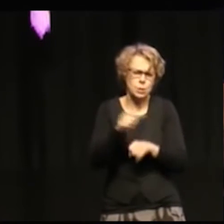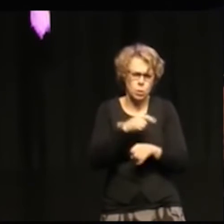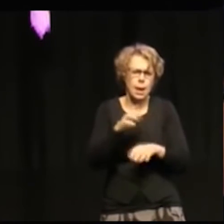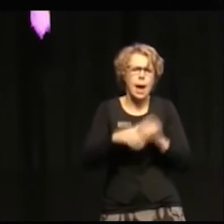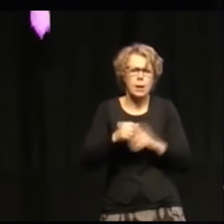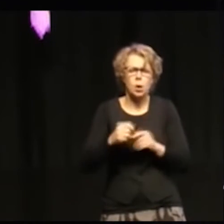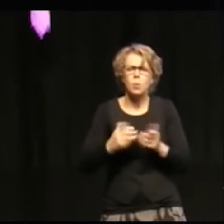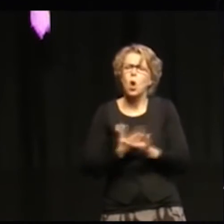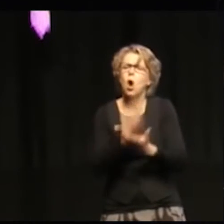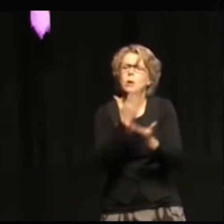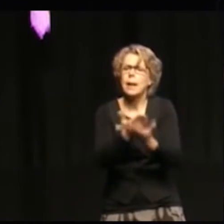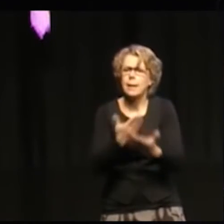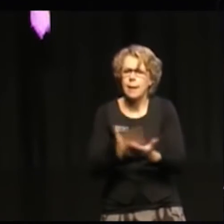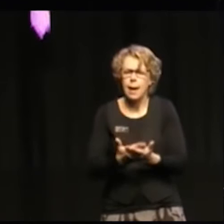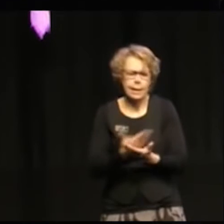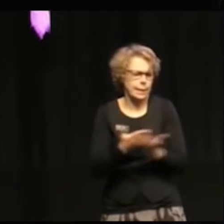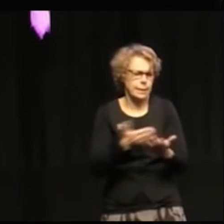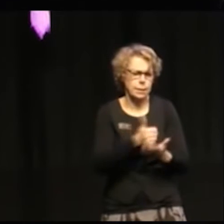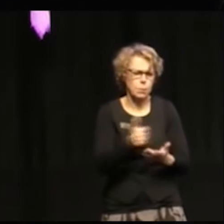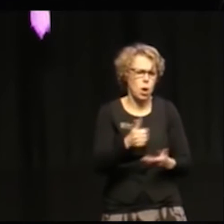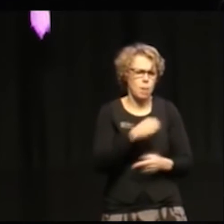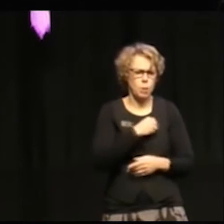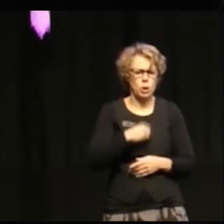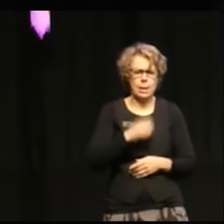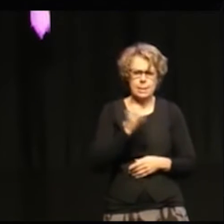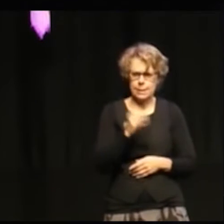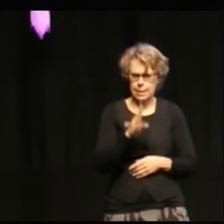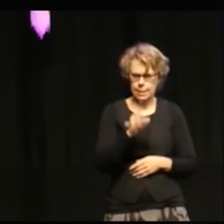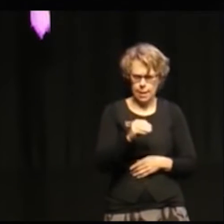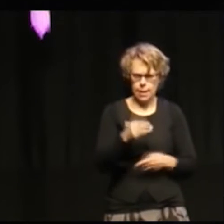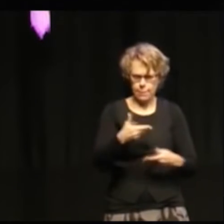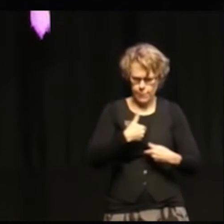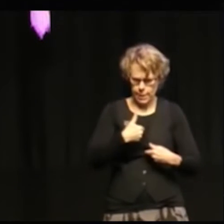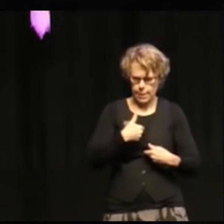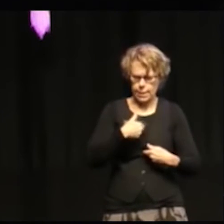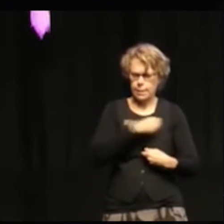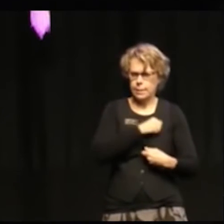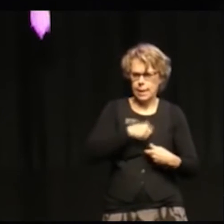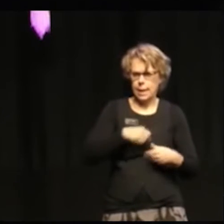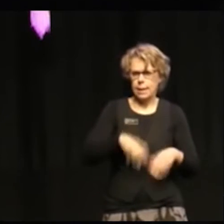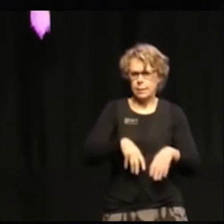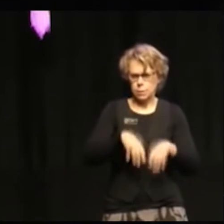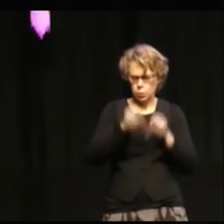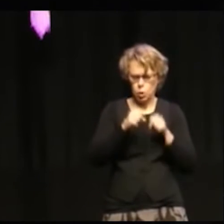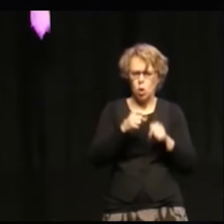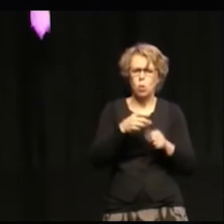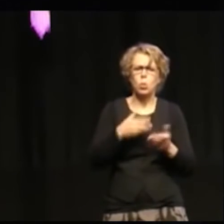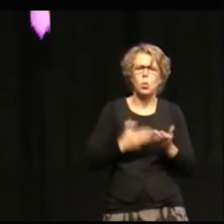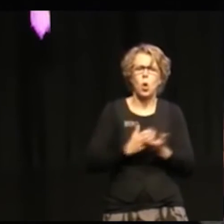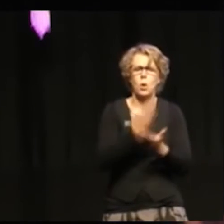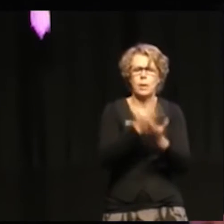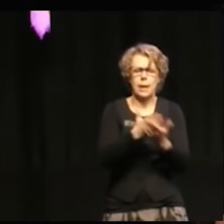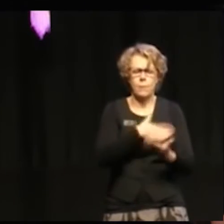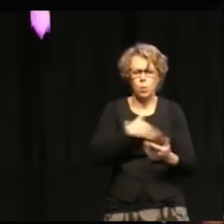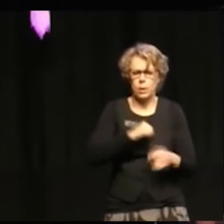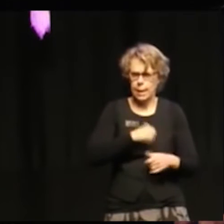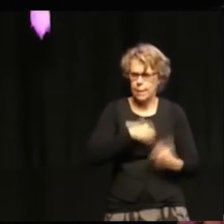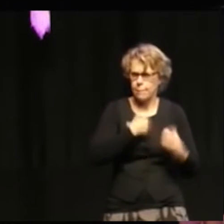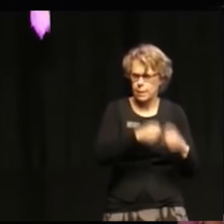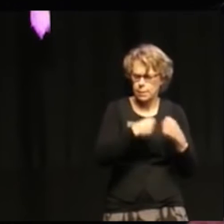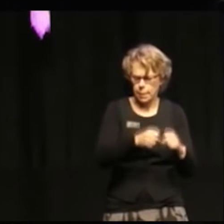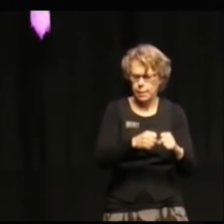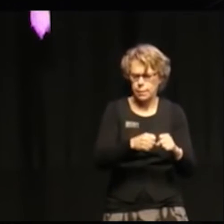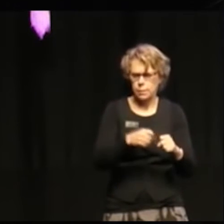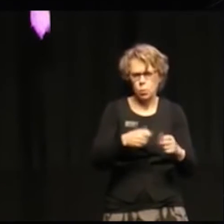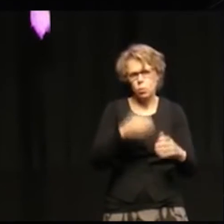Det var inte bara Sida som myndighet som fick en regeringsuppdrag att kartlägga vår verksamhet gentemot de